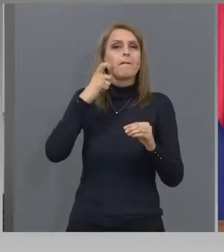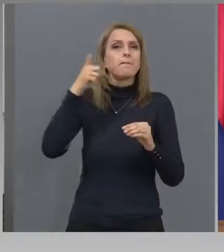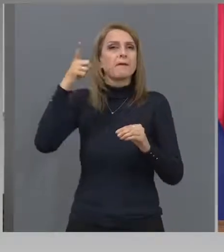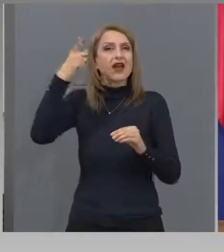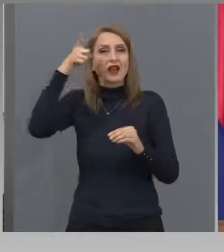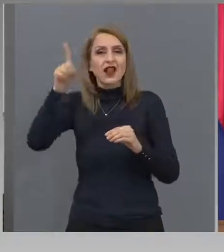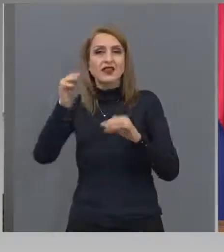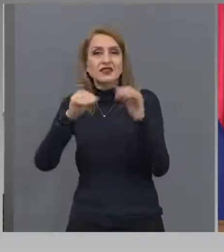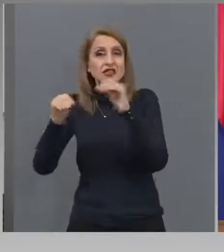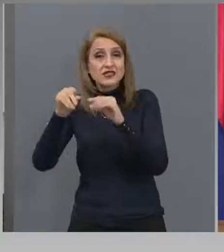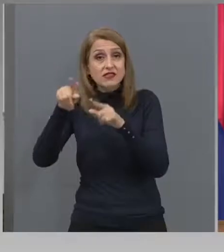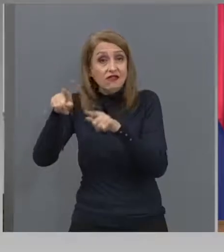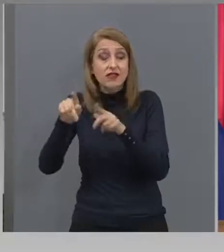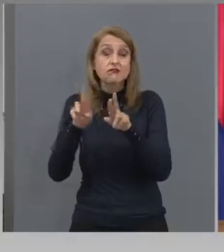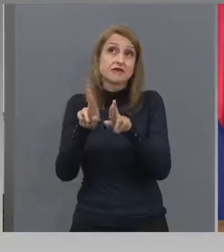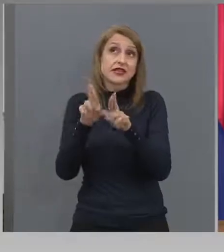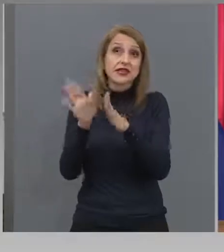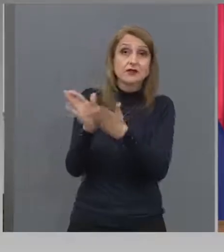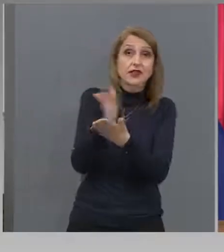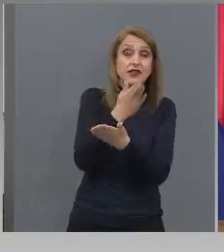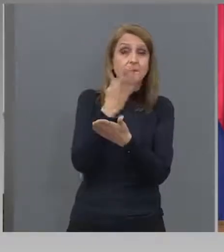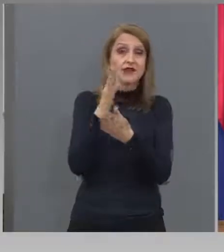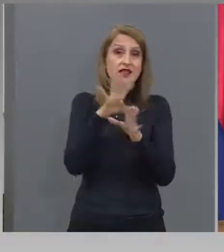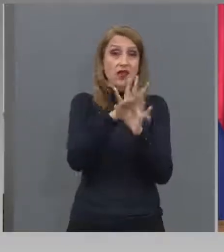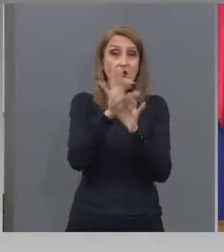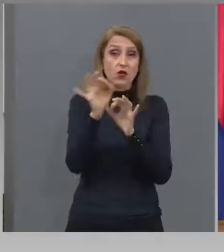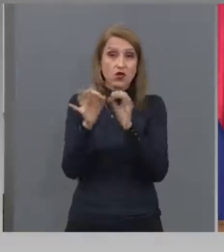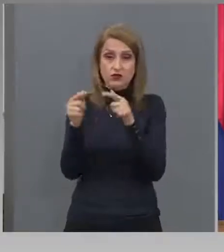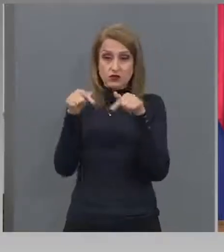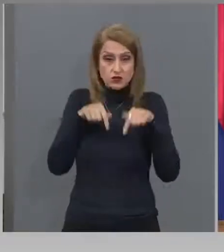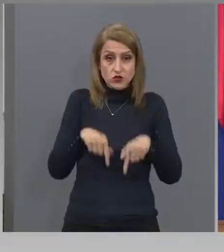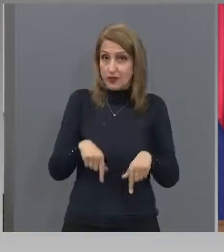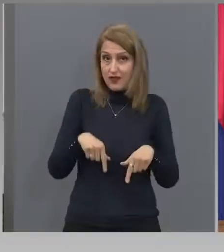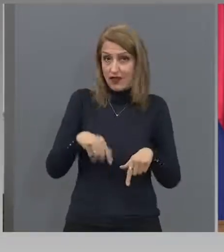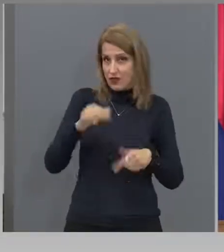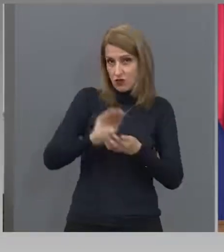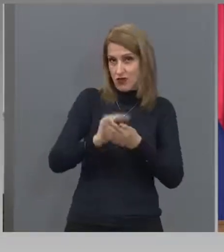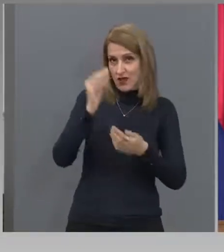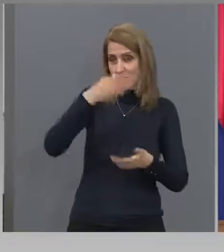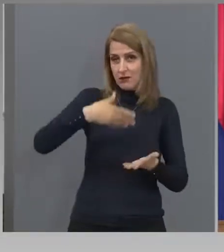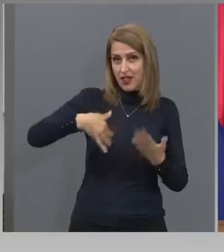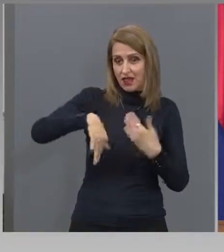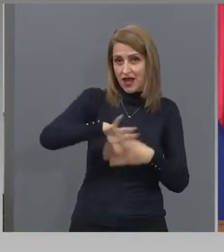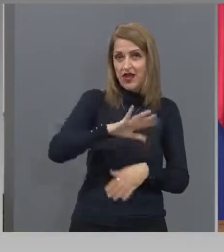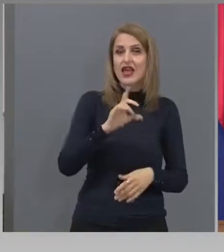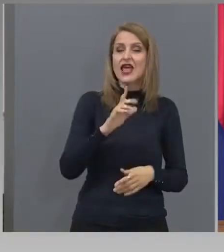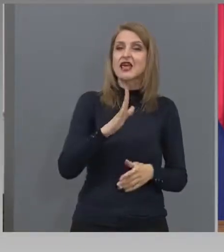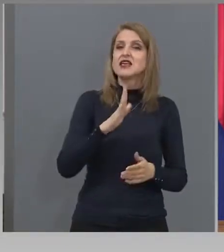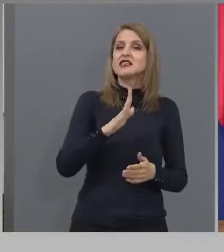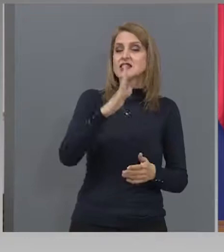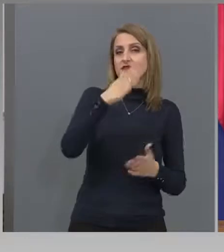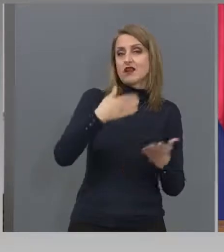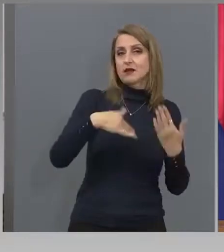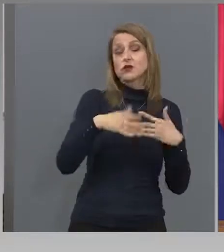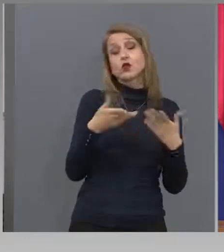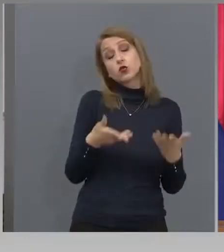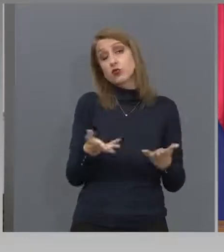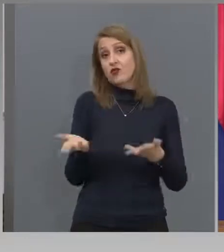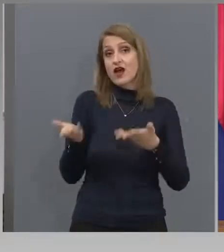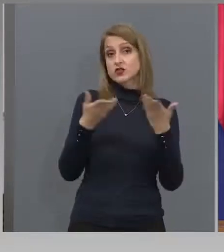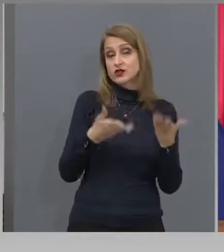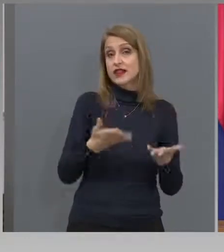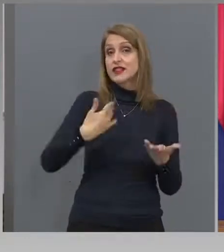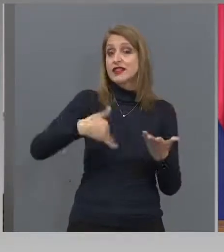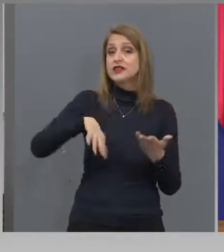надявам се, да мина коронавируса, е в Българии, Република Северна Македония, това ще се оттързи. Ние